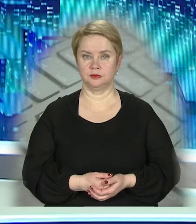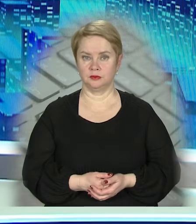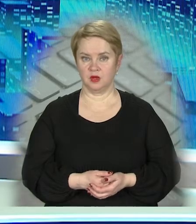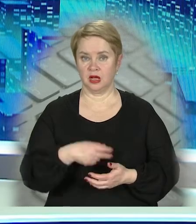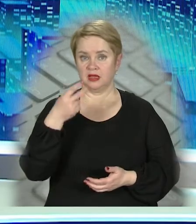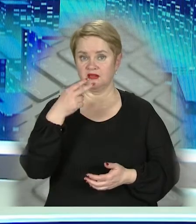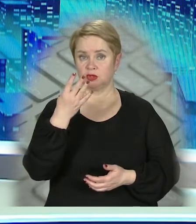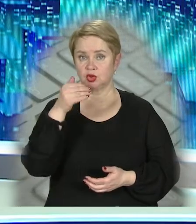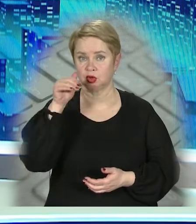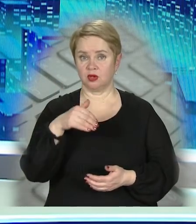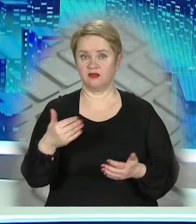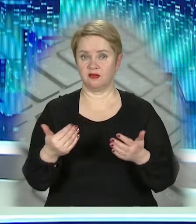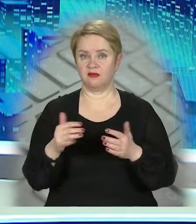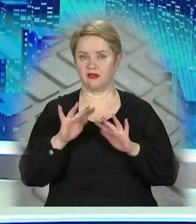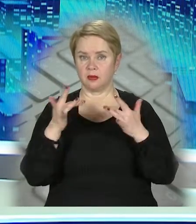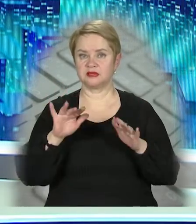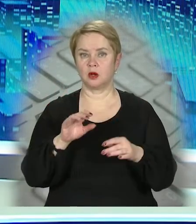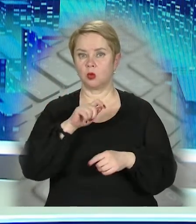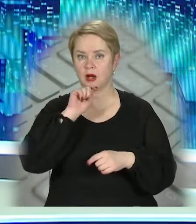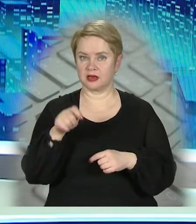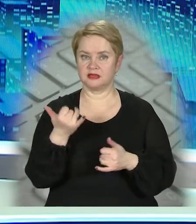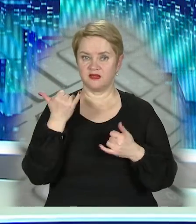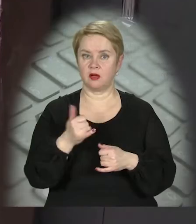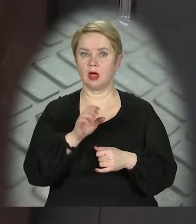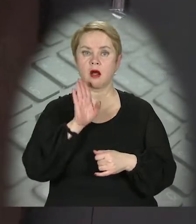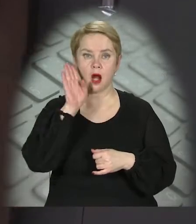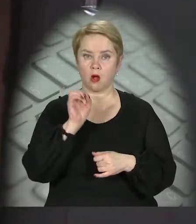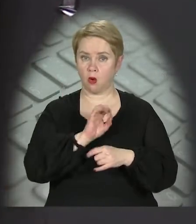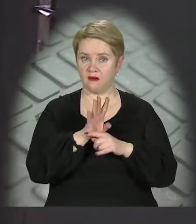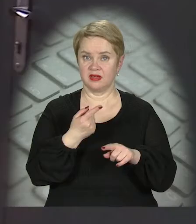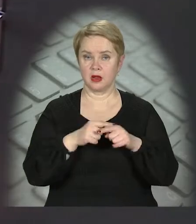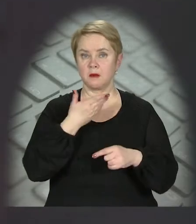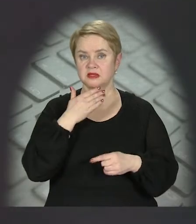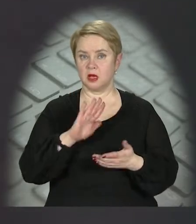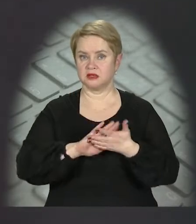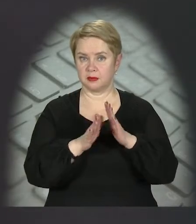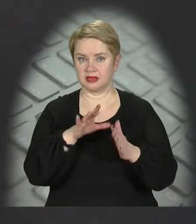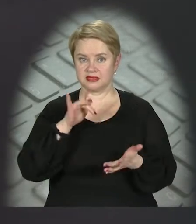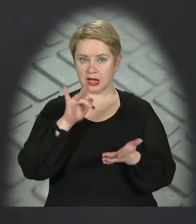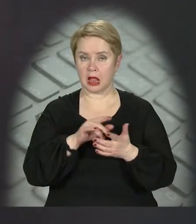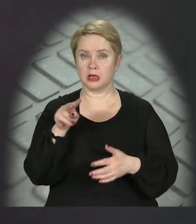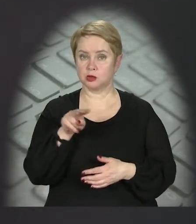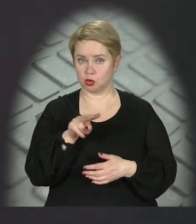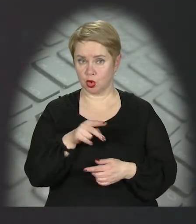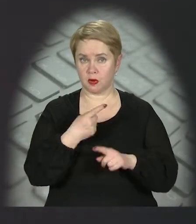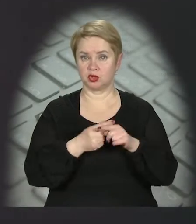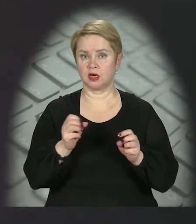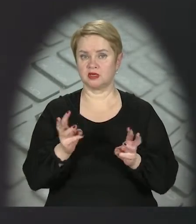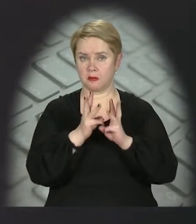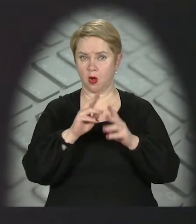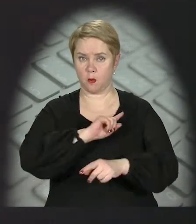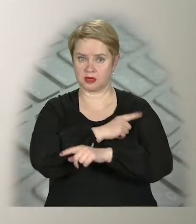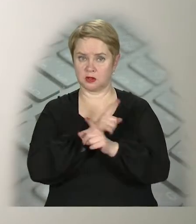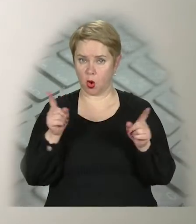Понад 24 тисячі випадків ковід зафіксували в Україні сьогодні на ранок. Подібна ситуація в останній була всередині листопада. Через спалах